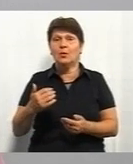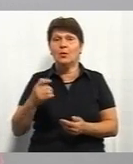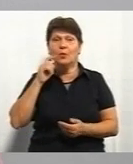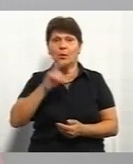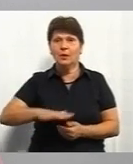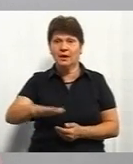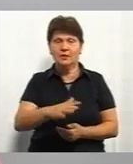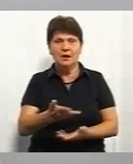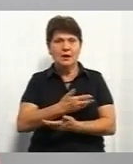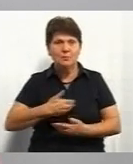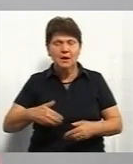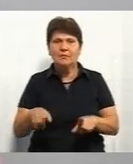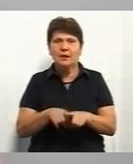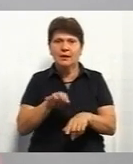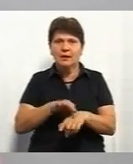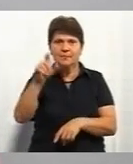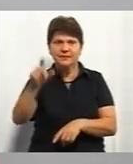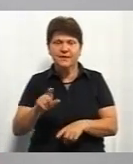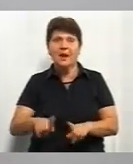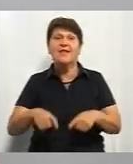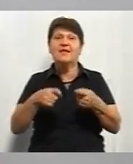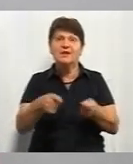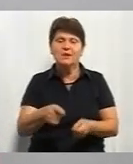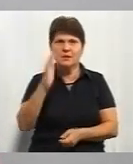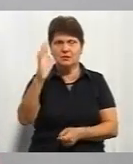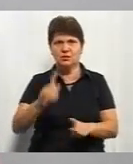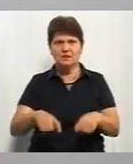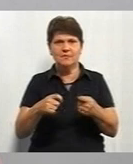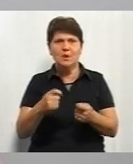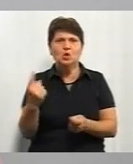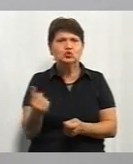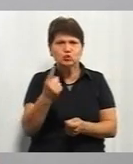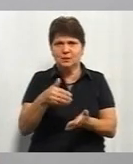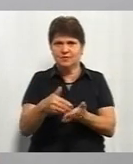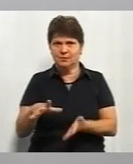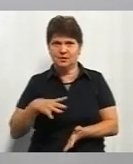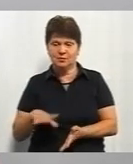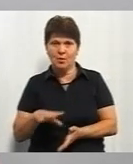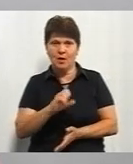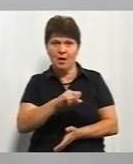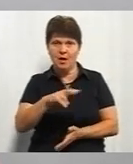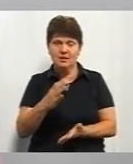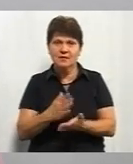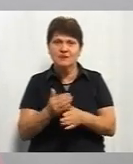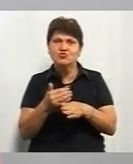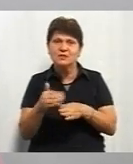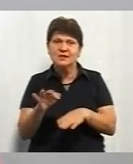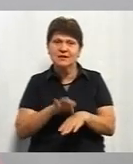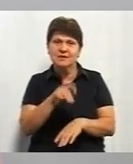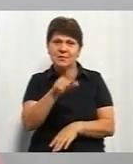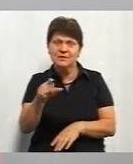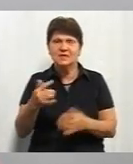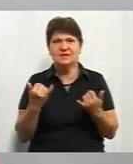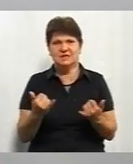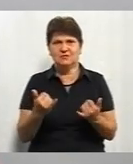Ми таким пацієнтам надавали і надаємо, ми жодному не відмовляємо. Але є, знову ж таки, частина пацієнтів на сьогоднішній день